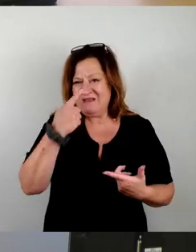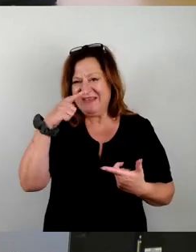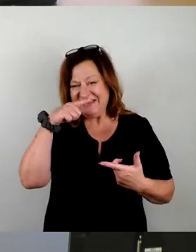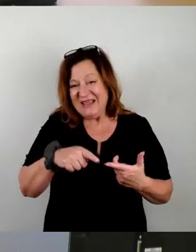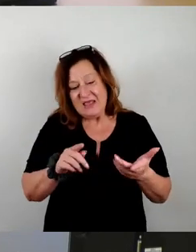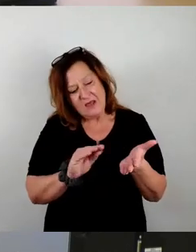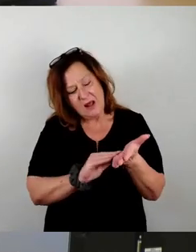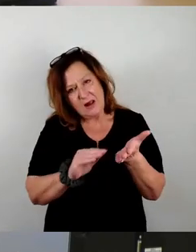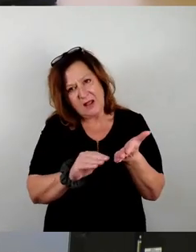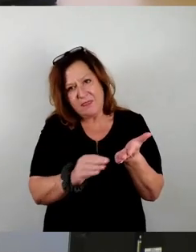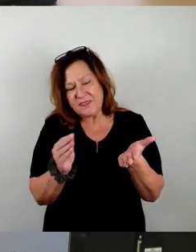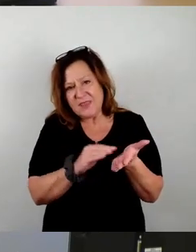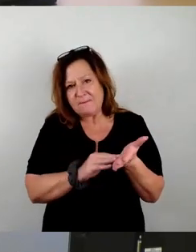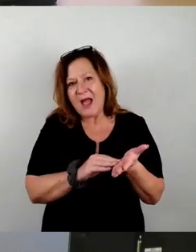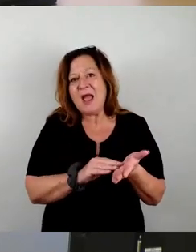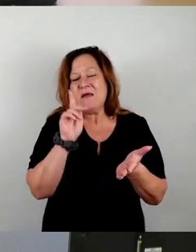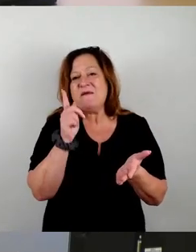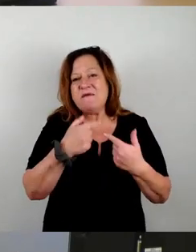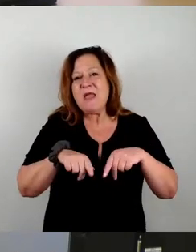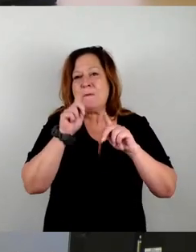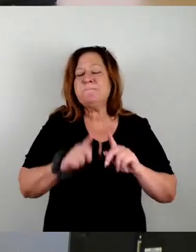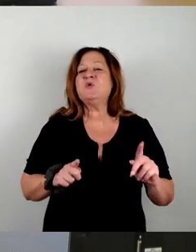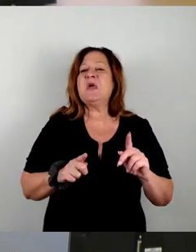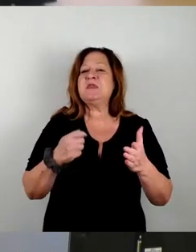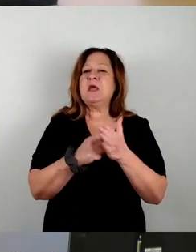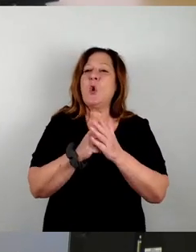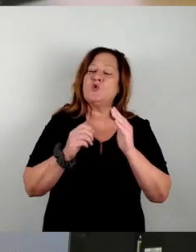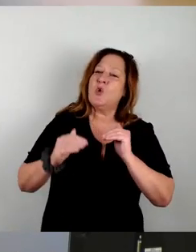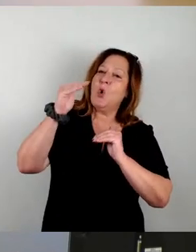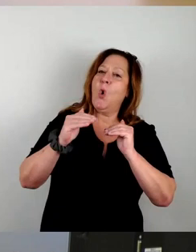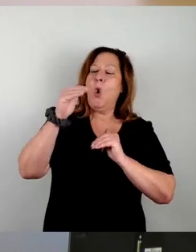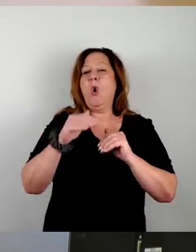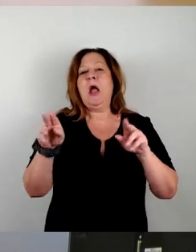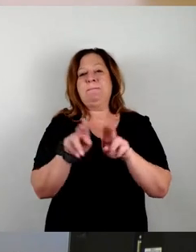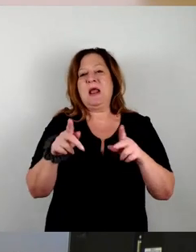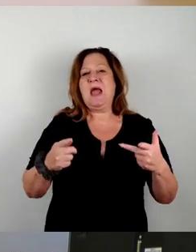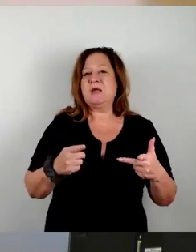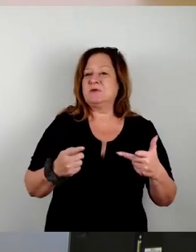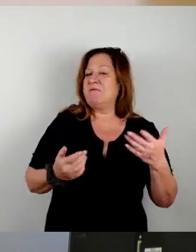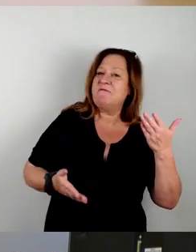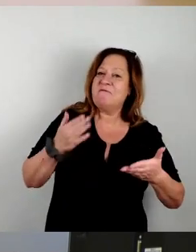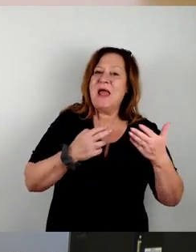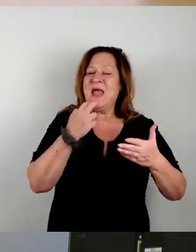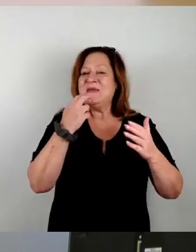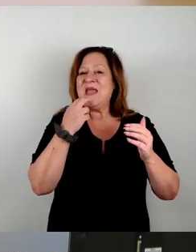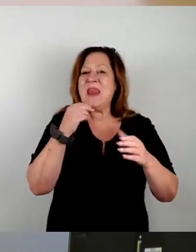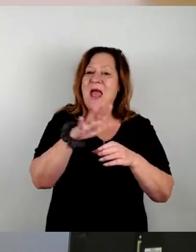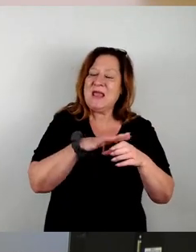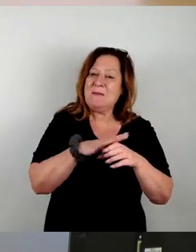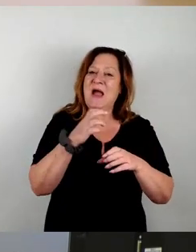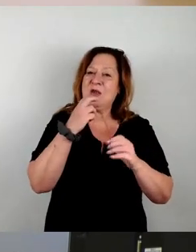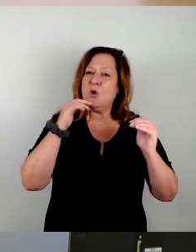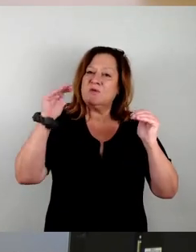die höheren Kosten begleichen. Vielleicht haben wir die Chance, dass es, wenn die Preise wieder etwas fallen im Energiebereich und, und, und, dass es da vielleicht etwas nachgibt.